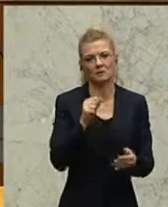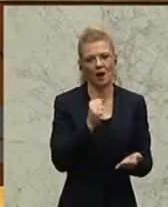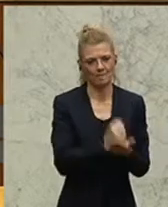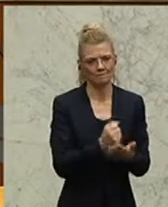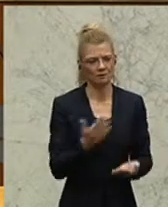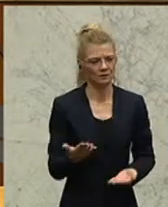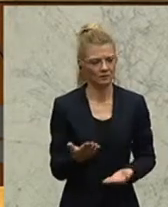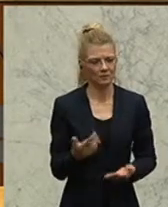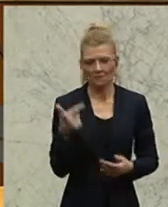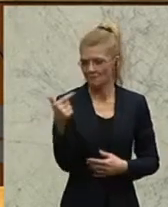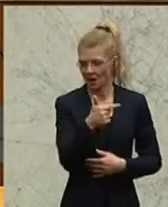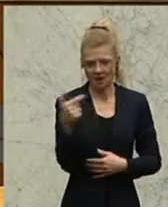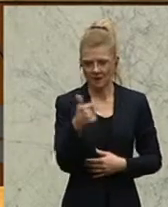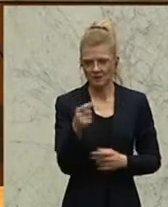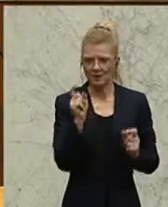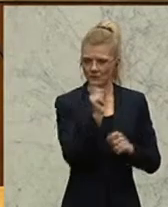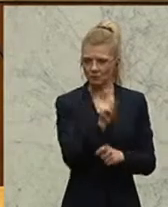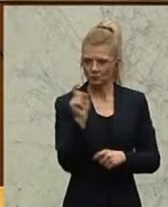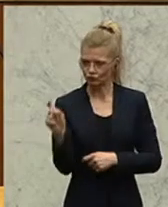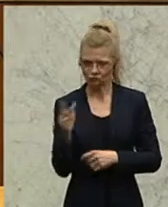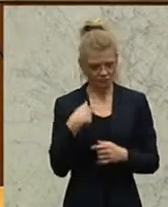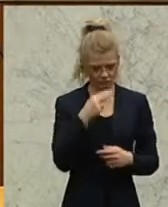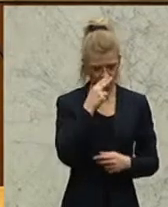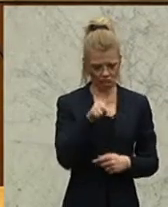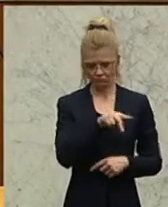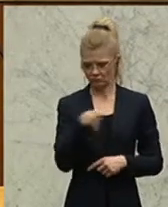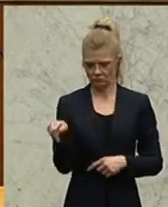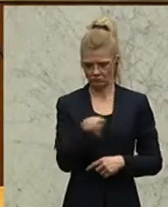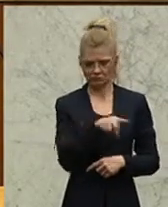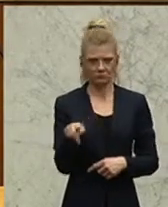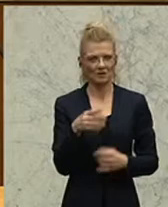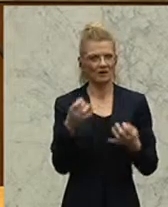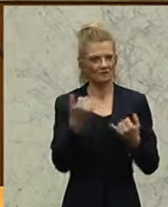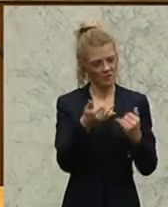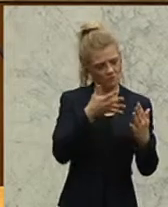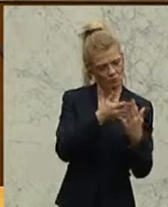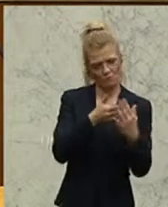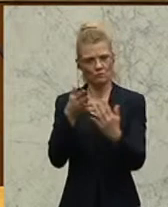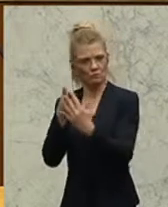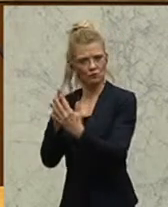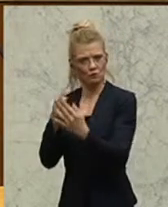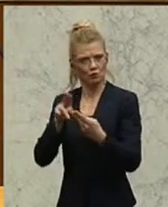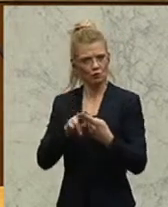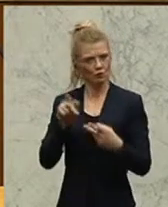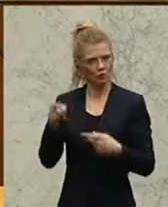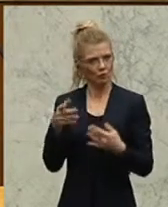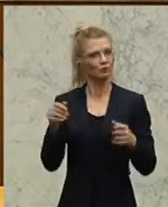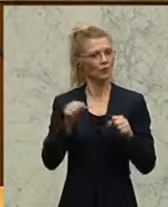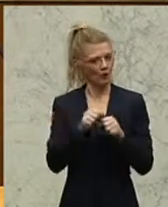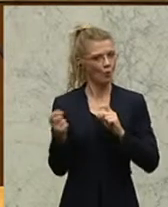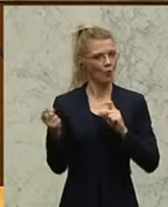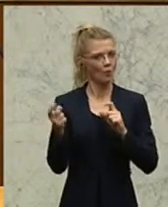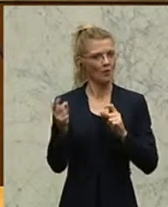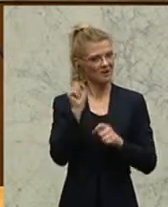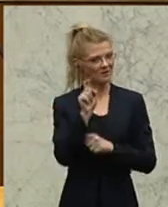die aber, glaube ich, sehr eindrucksvoll zeigen, dass Prüfungen und Empfehlungen des Rechnungshofes, kritische, erwarten im Ausschuss, auch zu